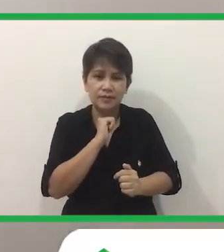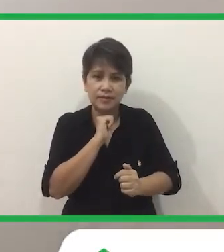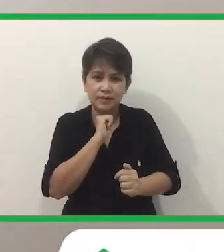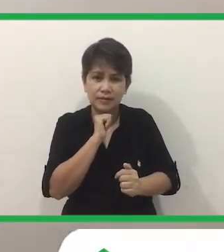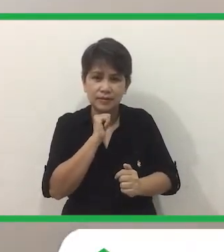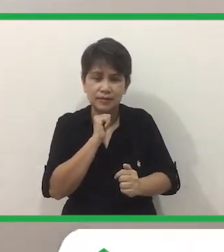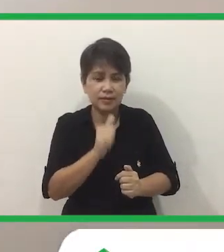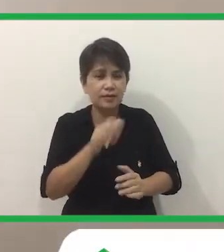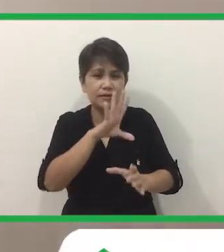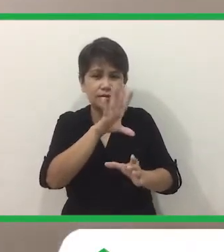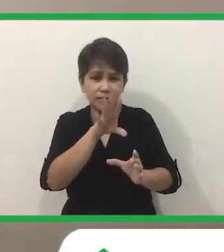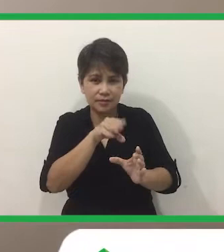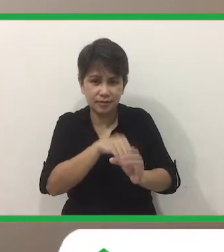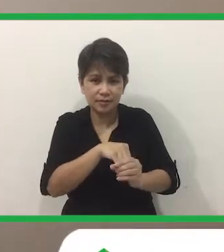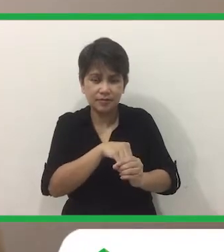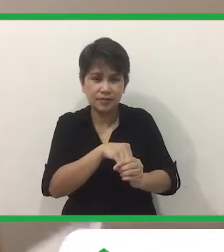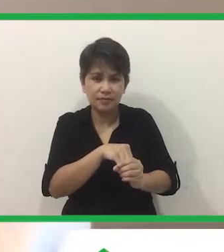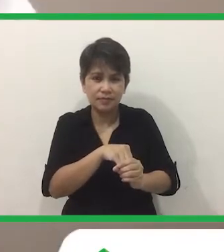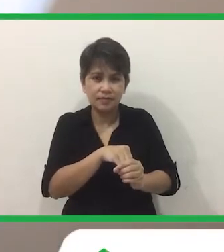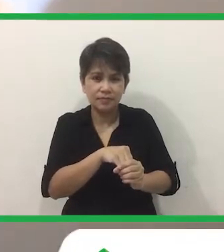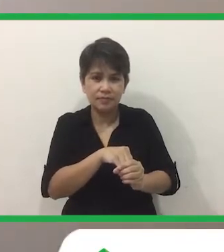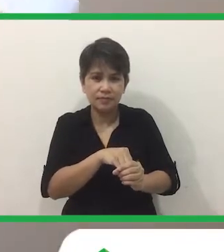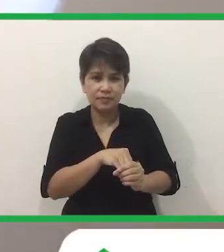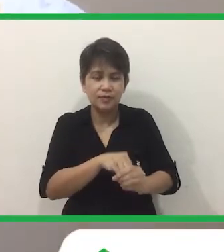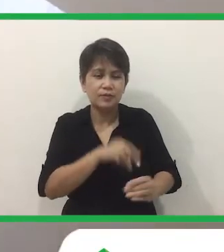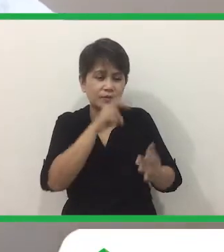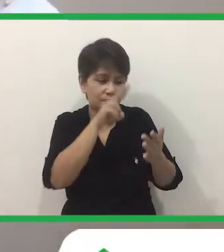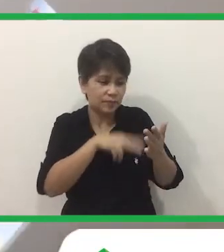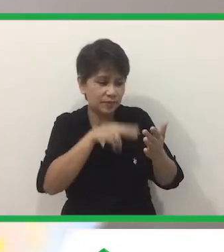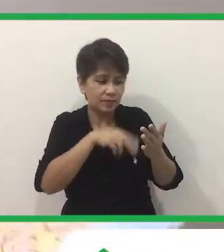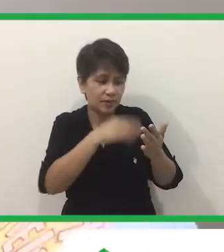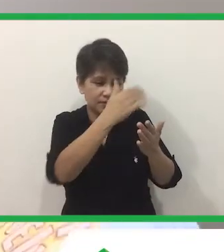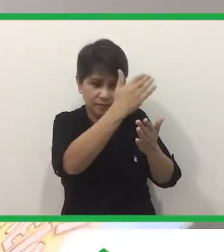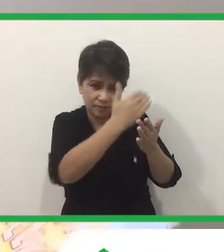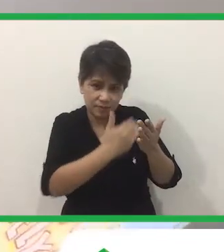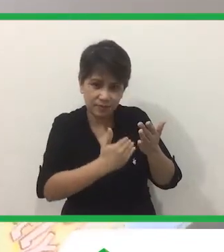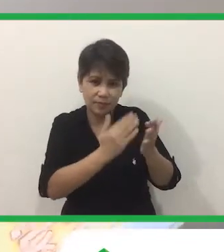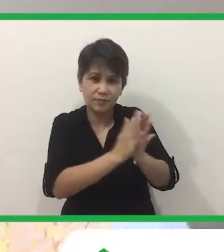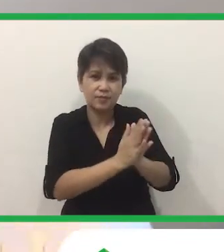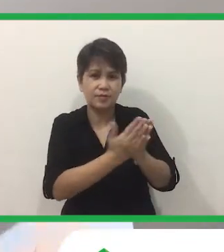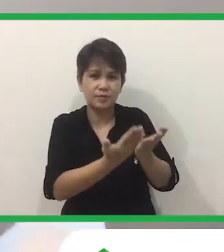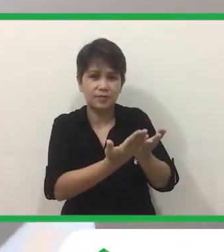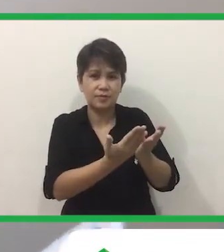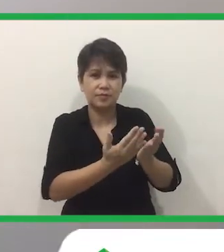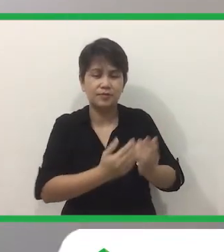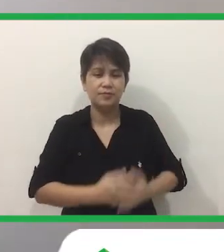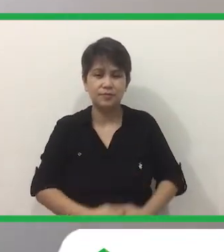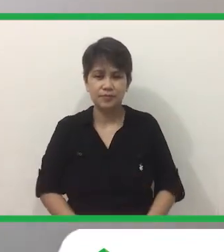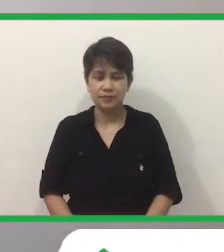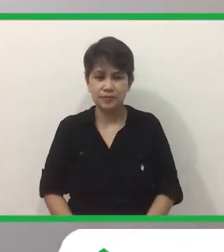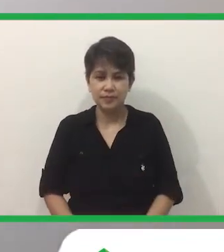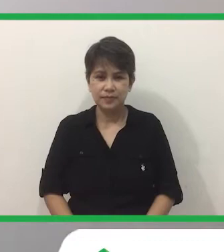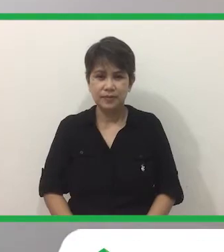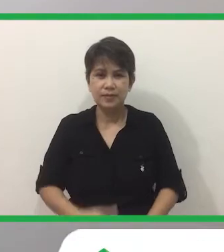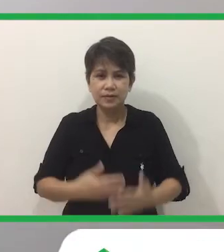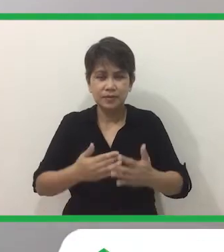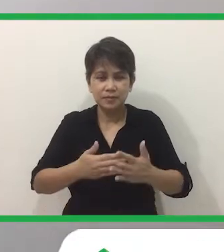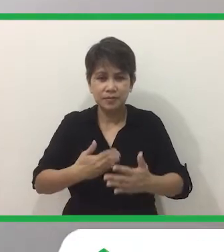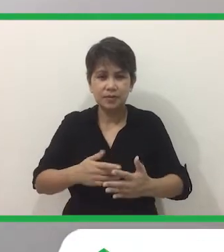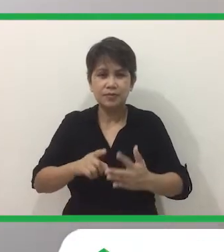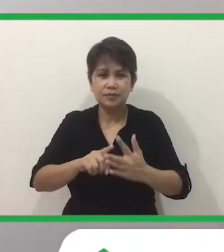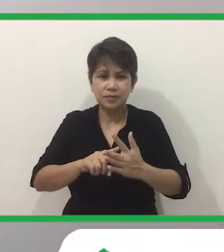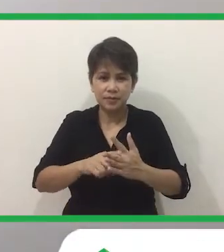Hindi Hindi kasama Yung binabasa nyo Doon sa Sa libro At bago tayo